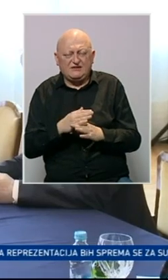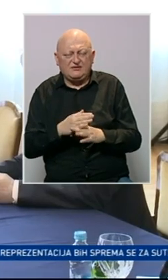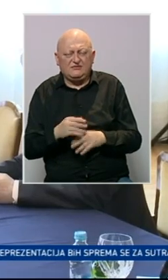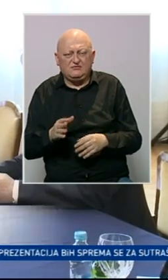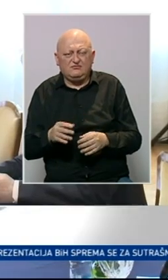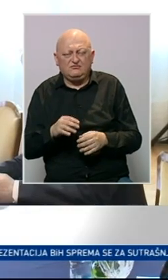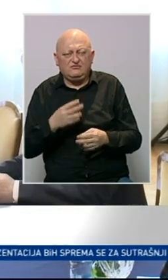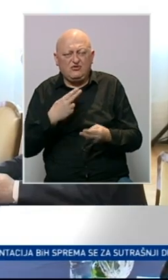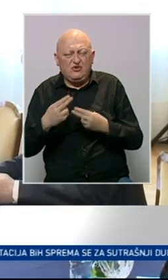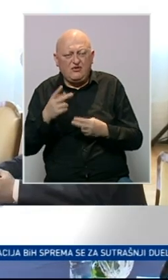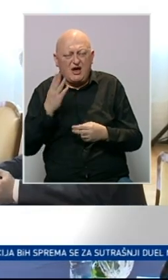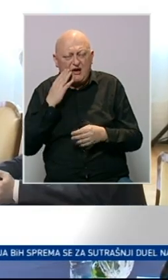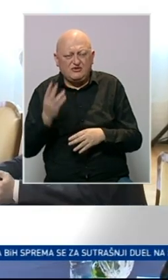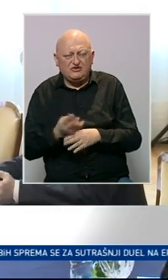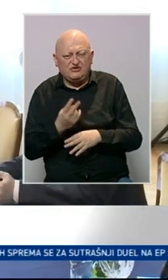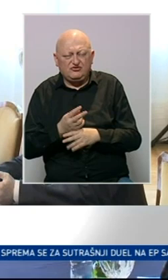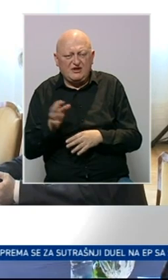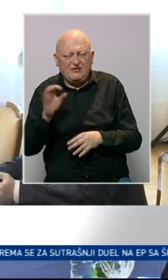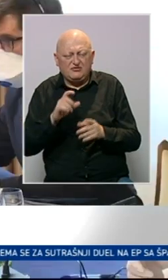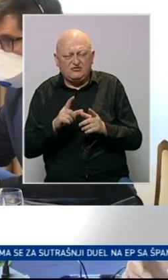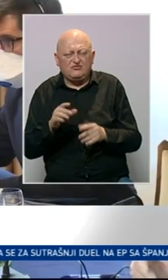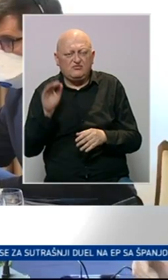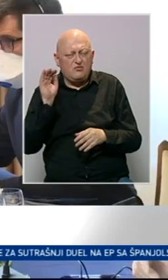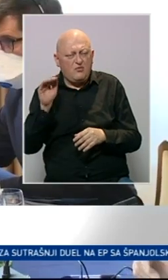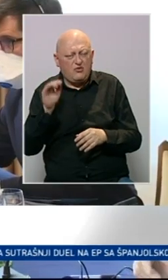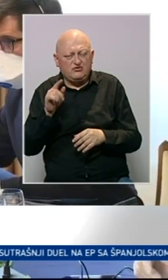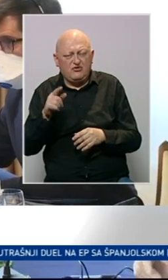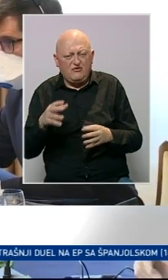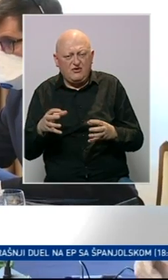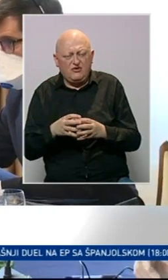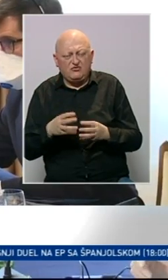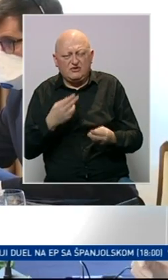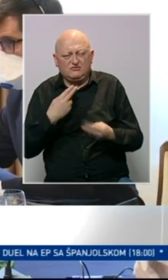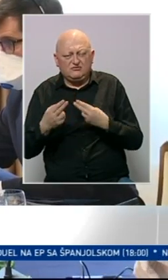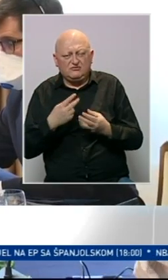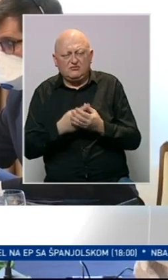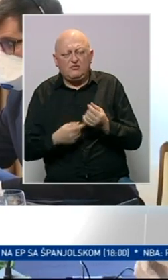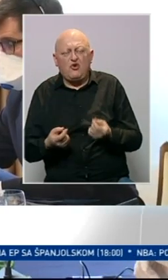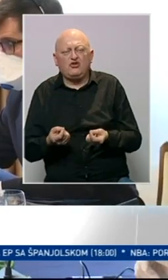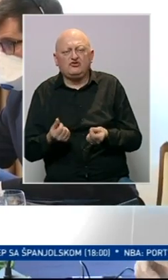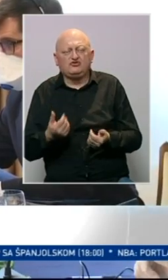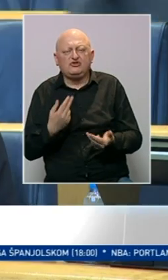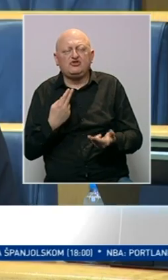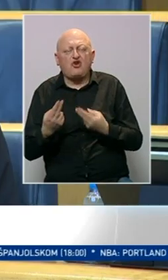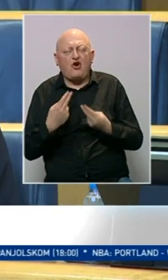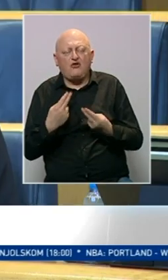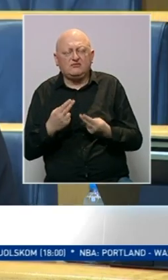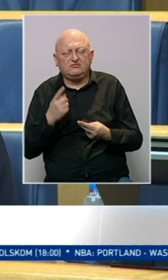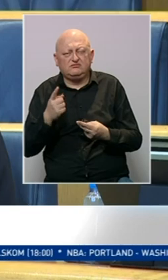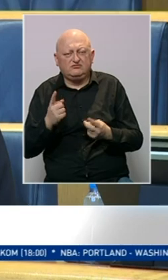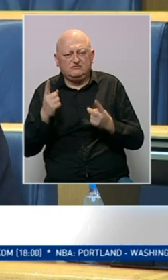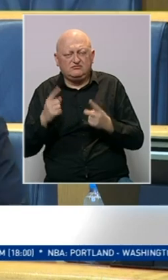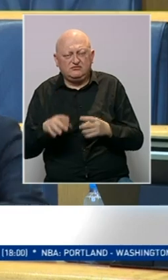Posrednici Sjedinjenih američkih država i Evropske unije poručuju da je ova runda pregovora posljednja šansa za dogovor. Za njih